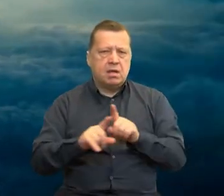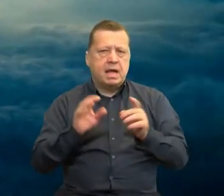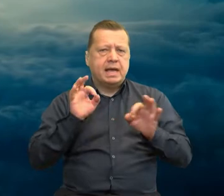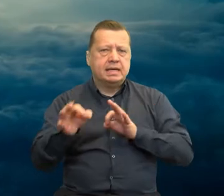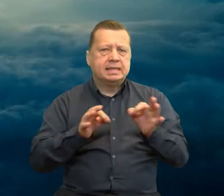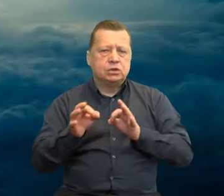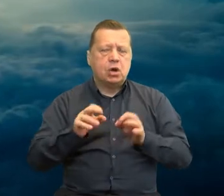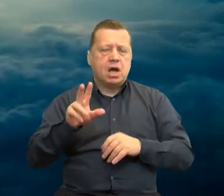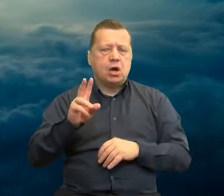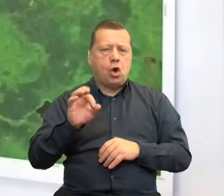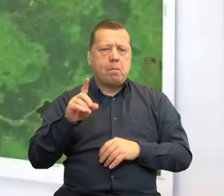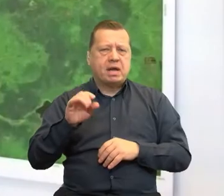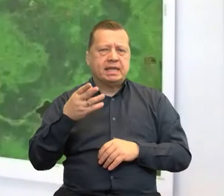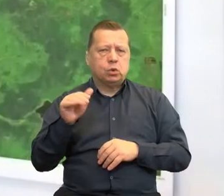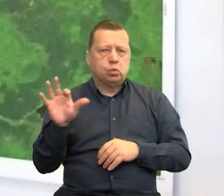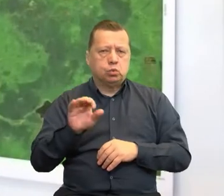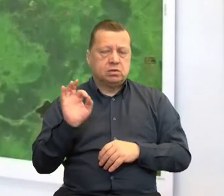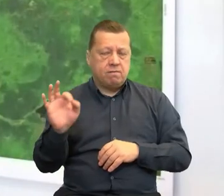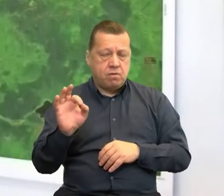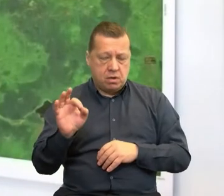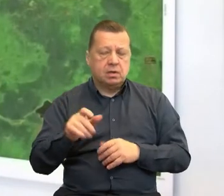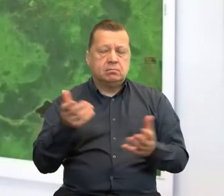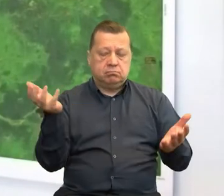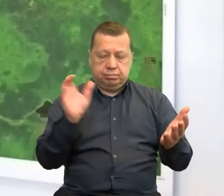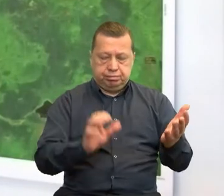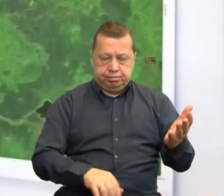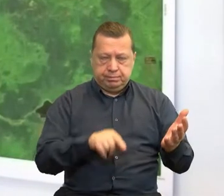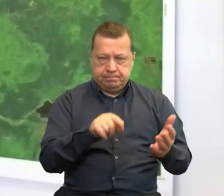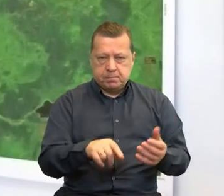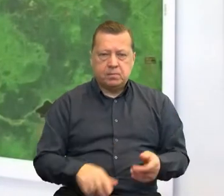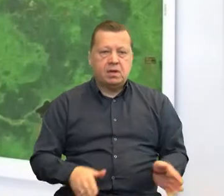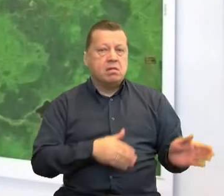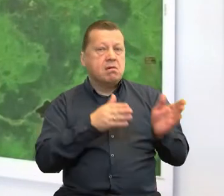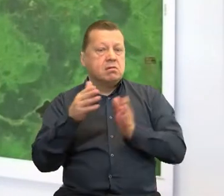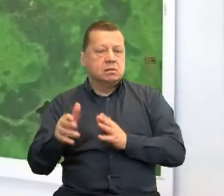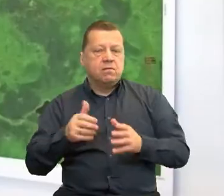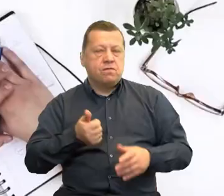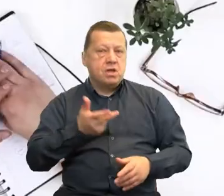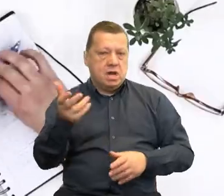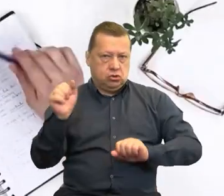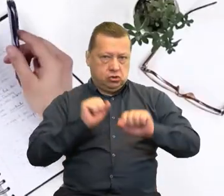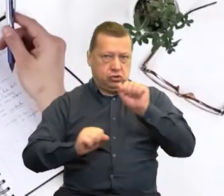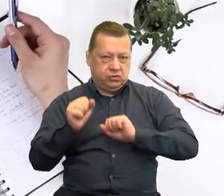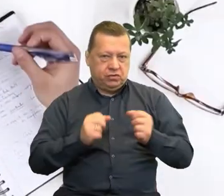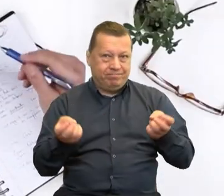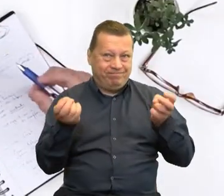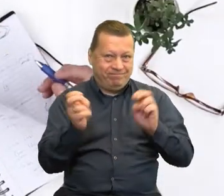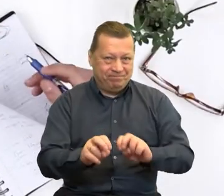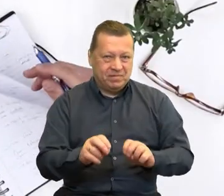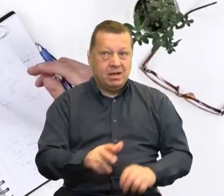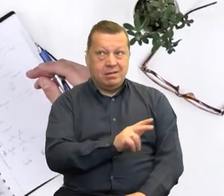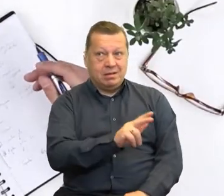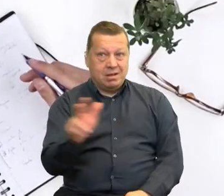programu Copernicusu. Dodatkowo opracowaliśmy szereg ćwiczeń, czemu każdy użytkownik